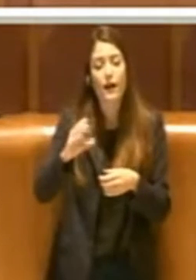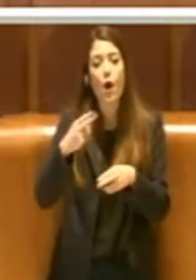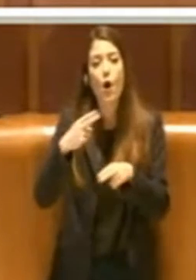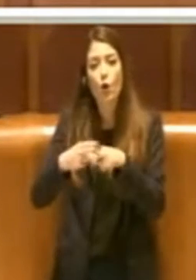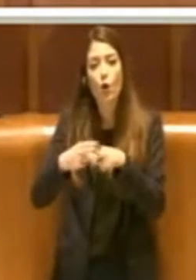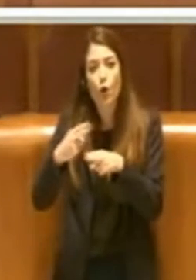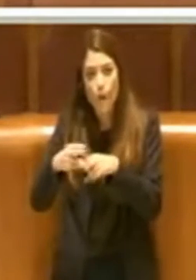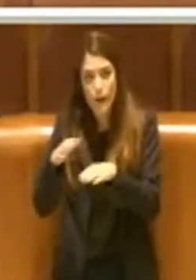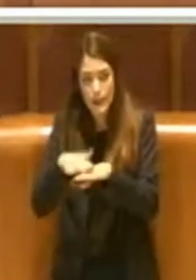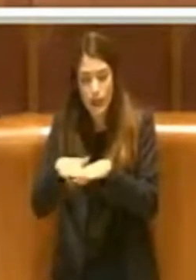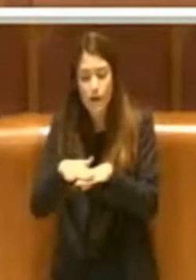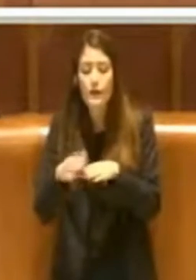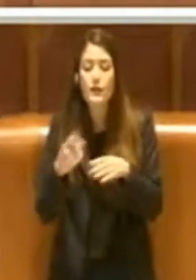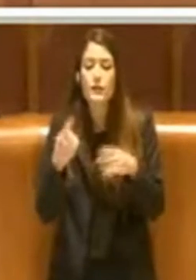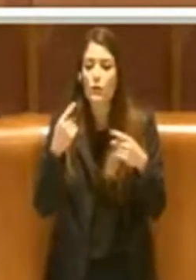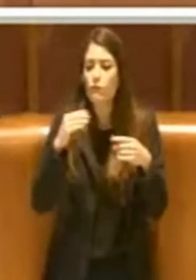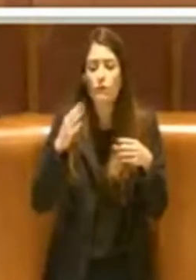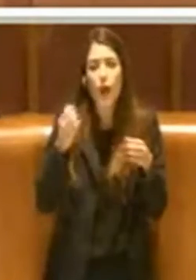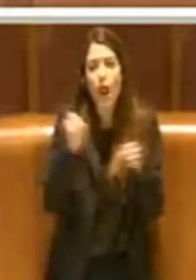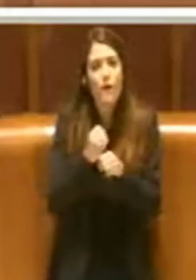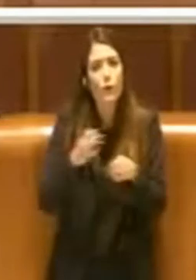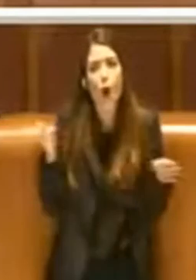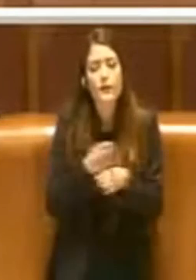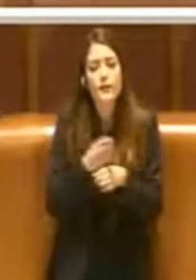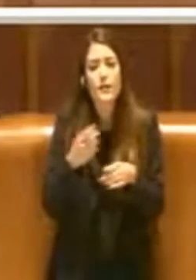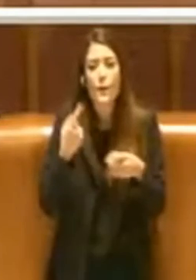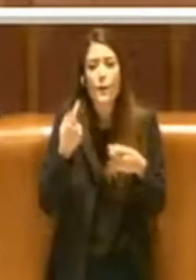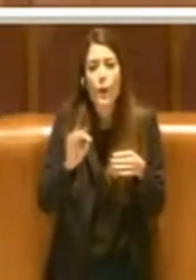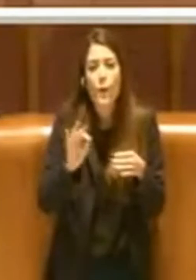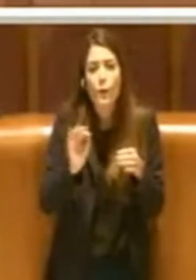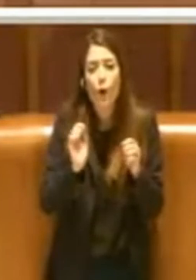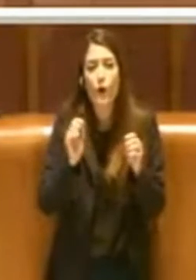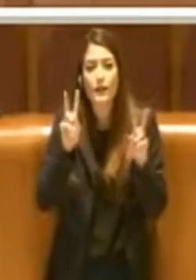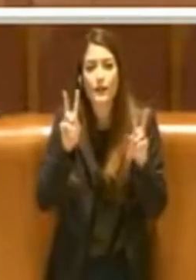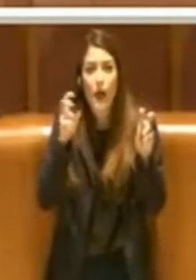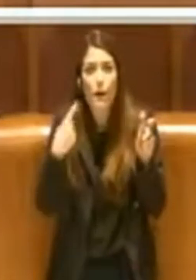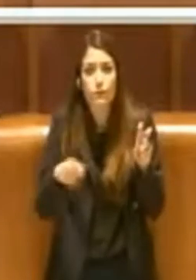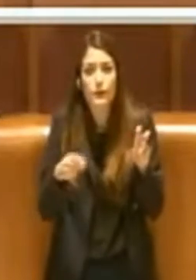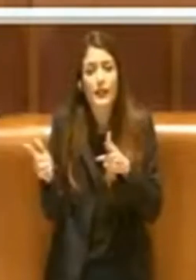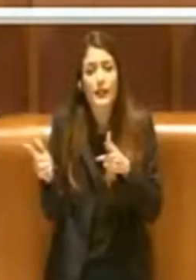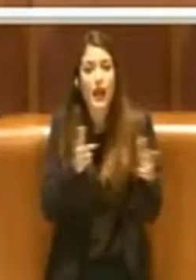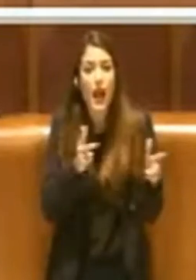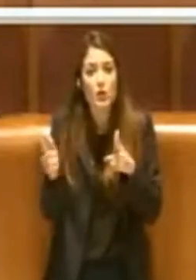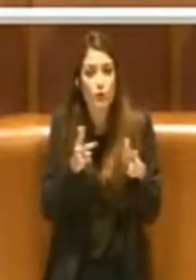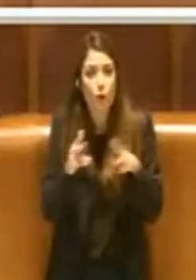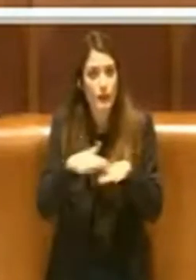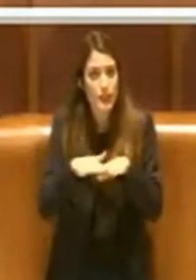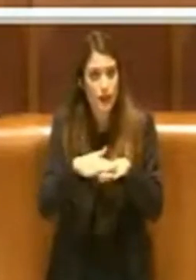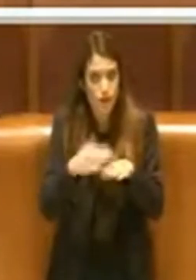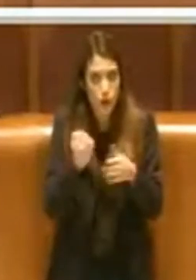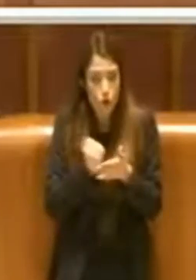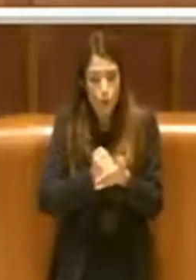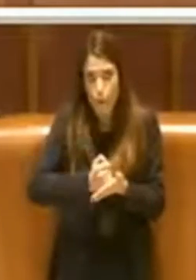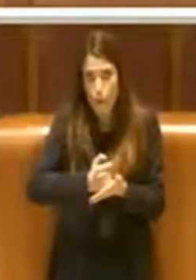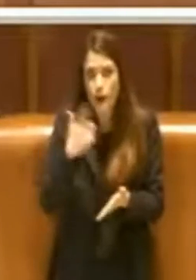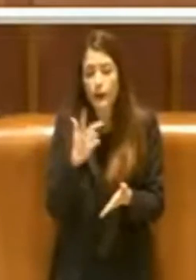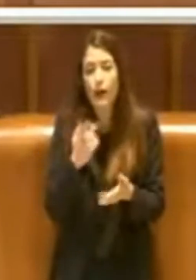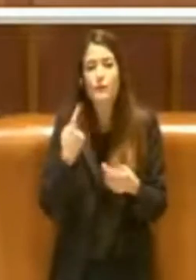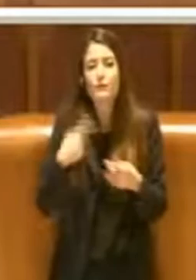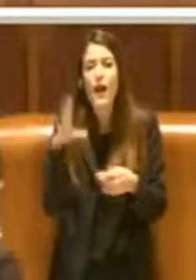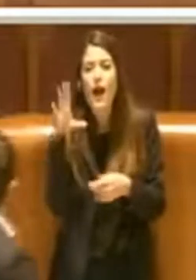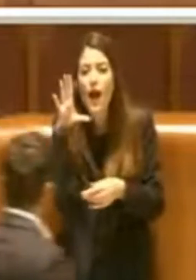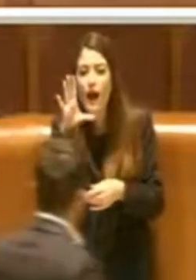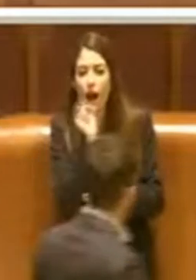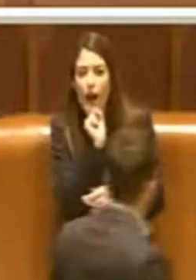su tutto. Ovviamente per cercare anche su questo importante tema, ricordiamoci che il trasporto pubblico locale è un servizio essenziale, chiaramente di capire quali